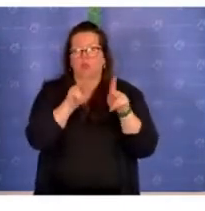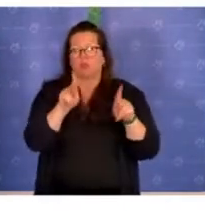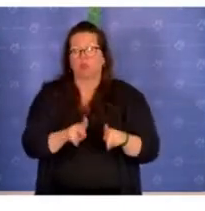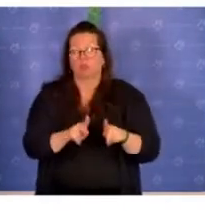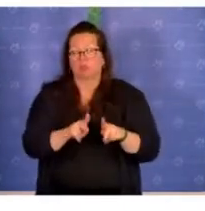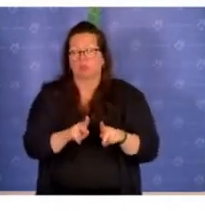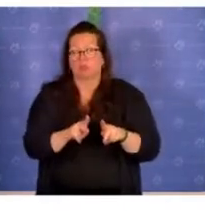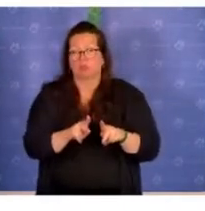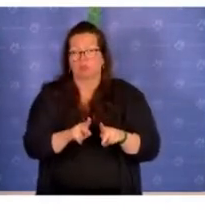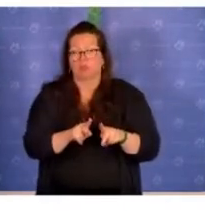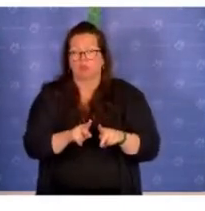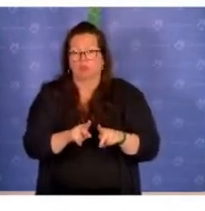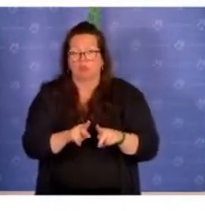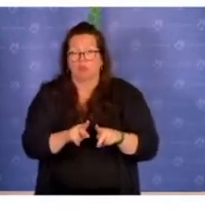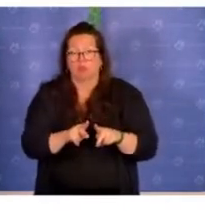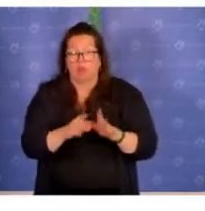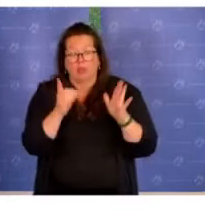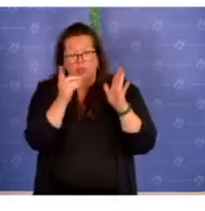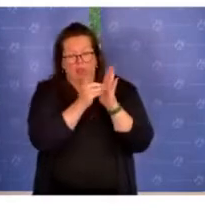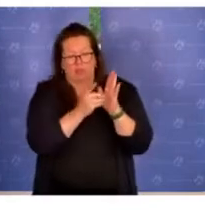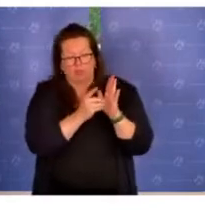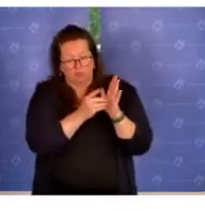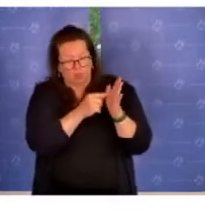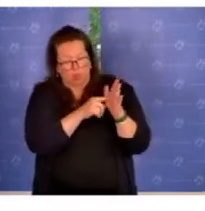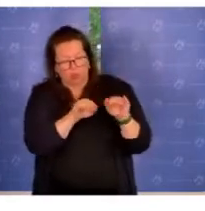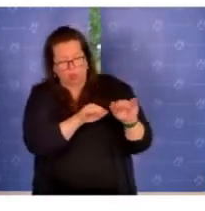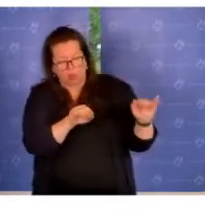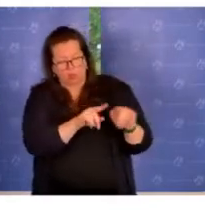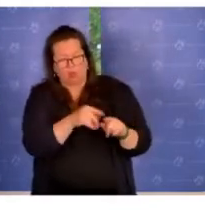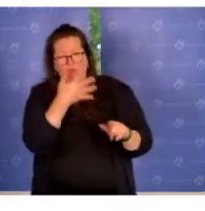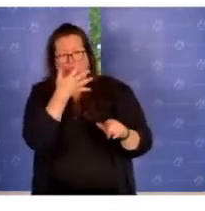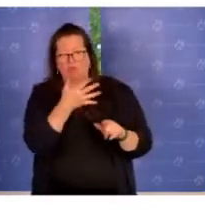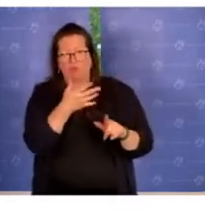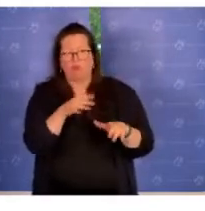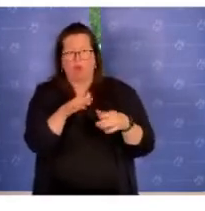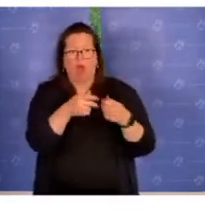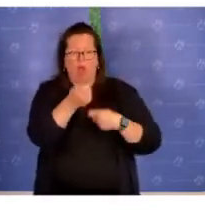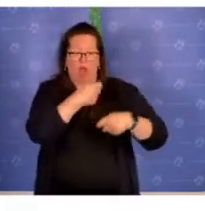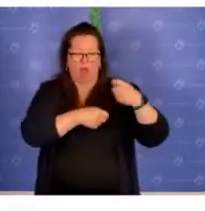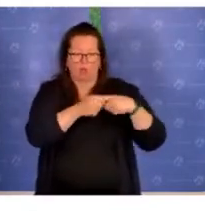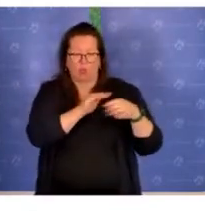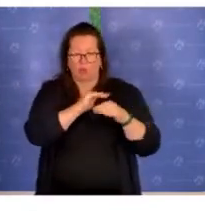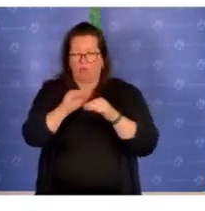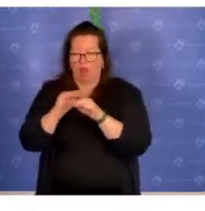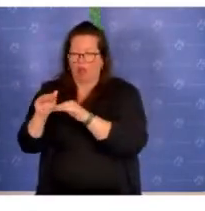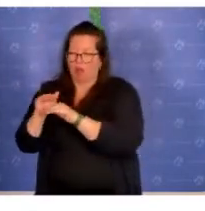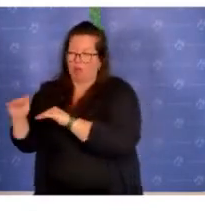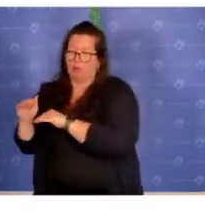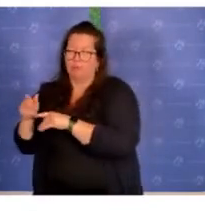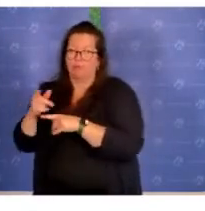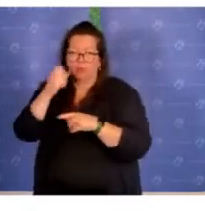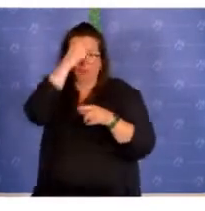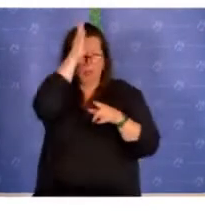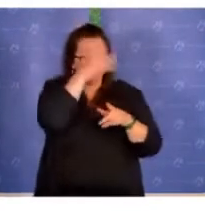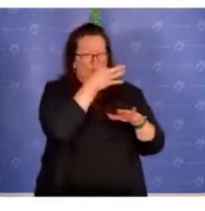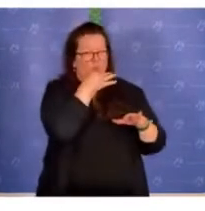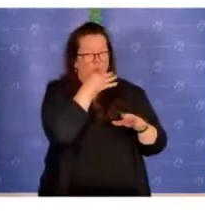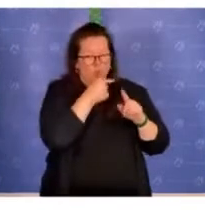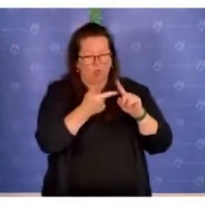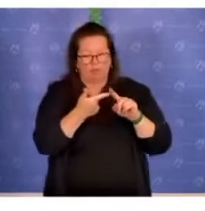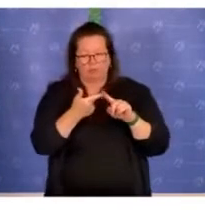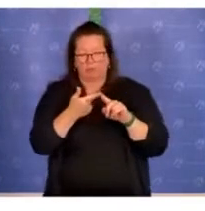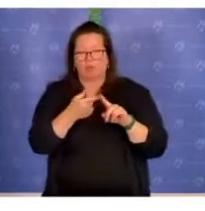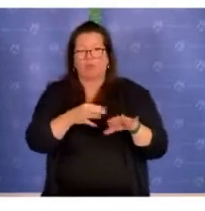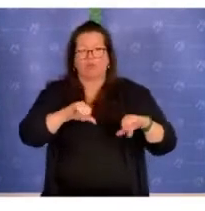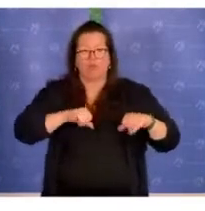diese IRA-Arbeitsdefinition zugrunde liegt, basiert auf fünf Handlungsfeldern. Einerseits geht es um Bildung und Jugend, sowohl im